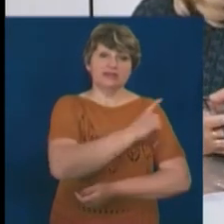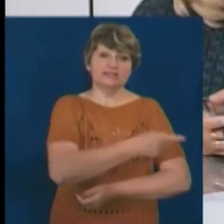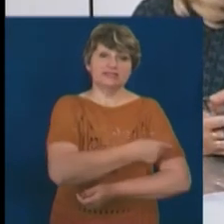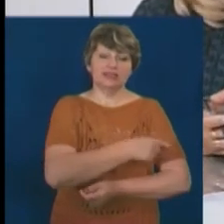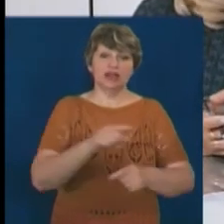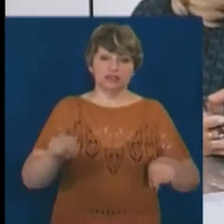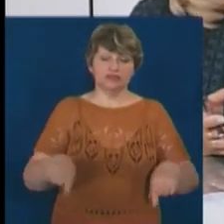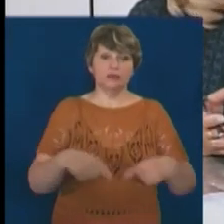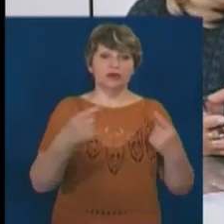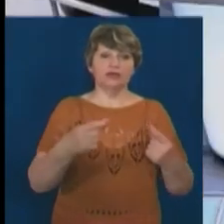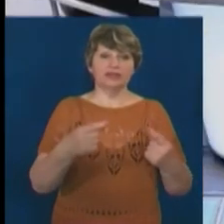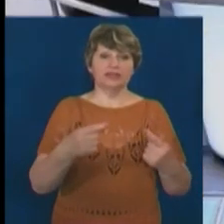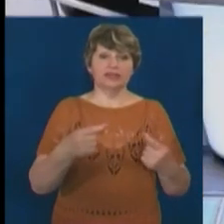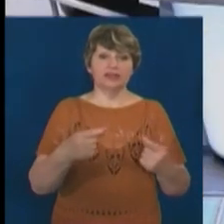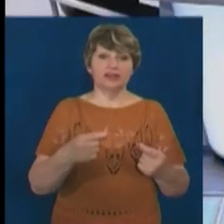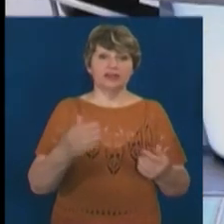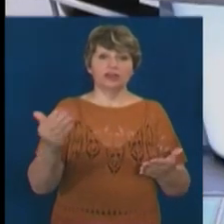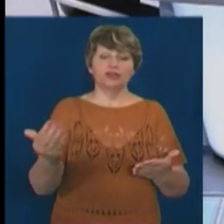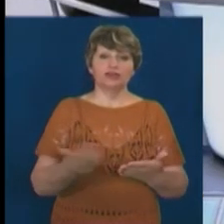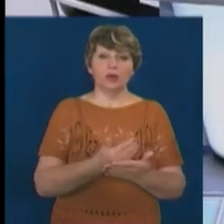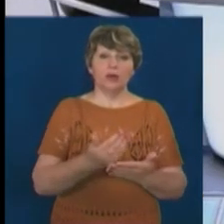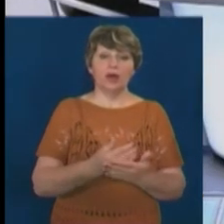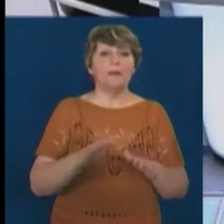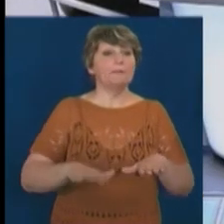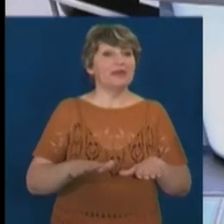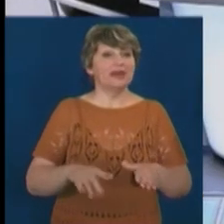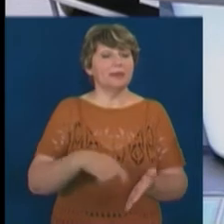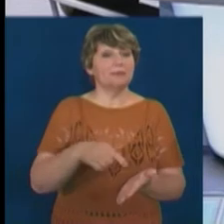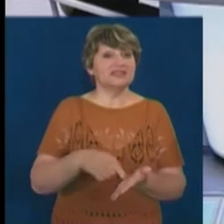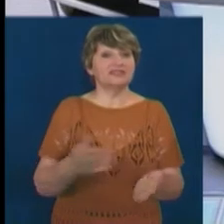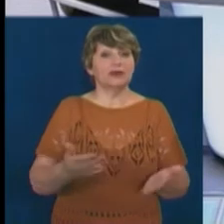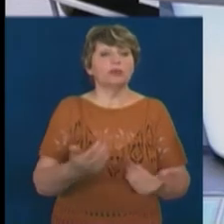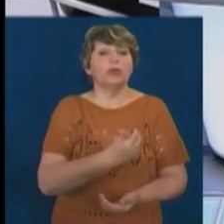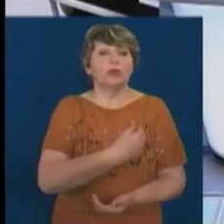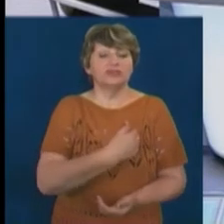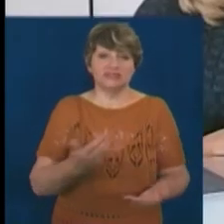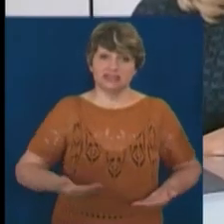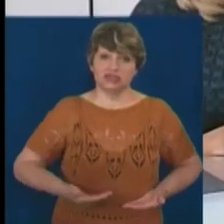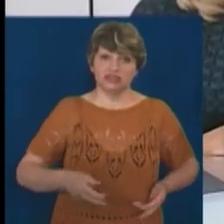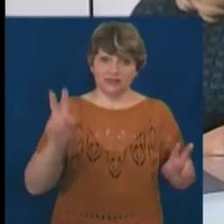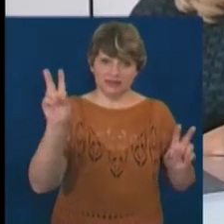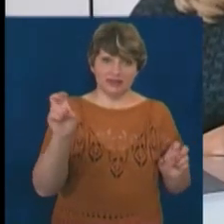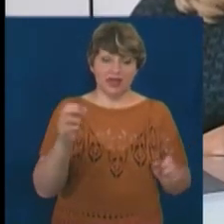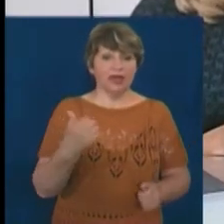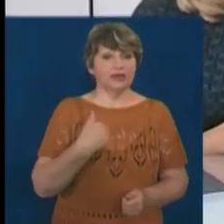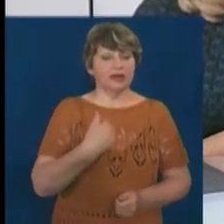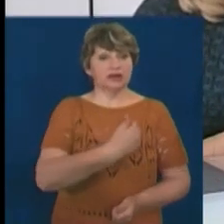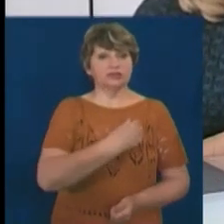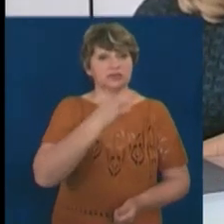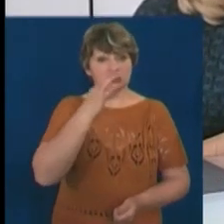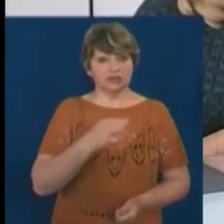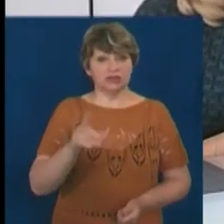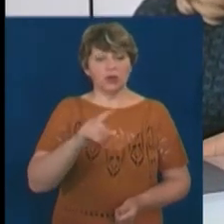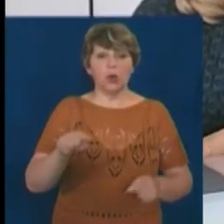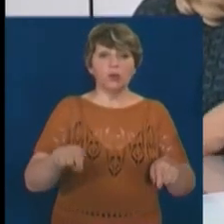творити місто, принаймні, так заявлено на вашому… якому хочеться жити. Місто, в якому хочеться жити, так заявлено на вашому сайті. Я звернуваю, що йдеться